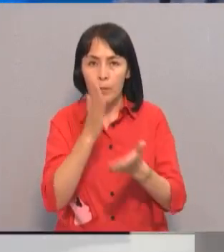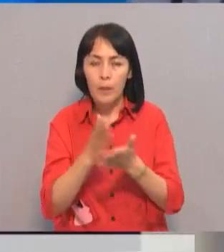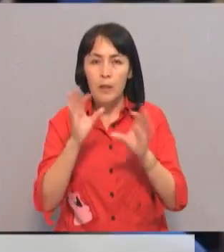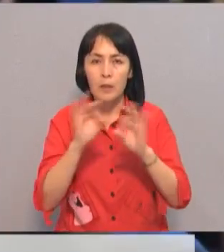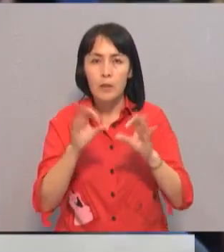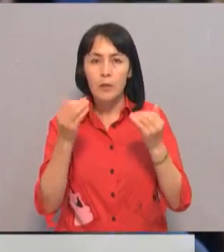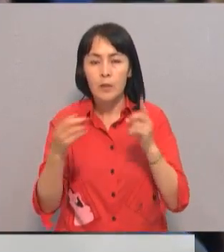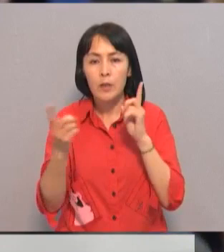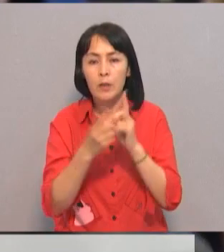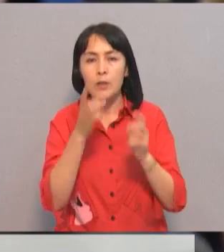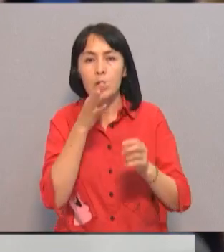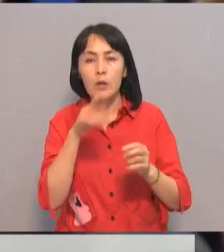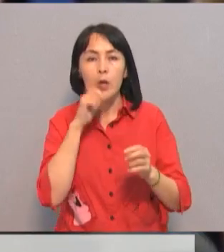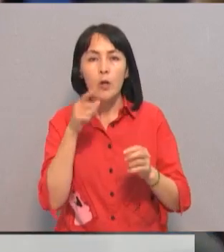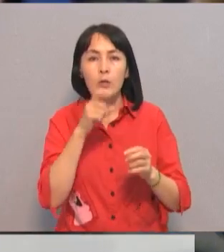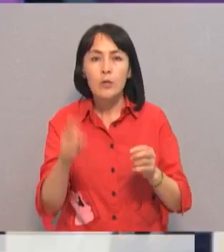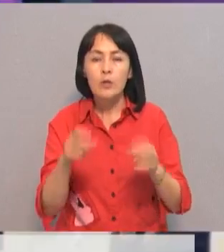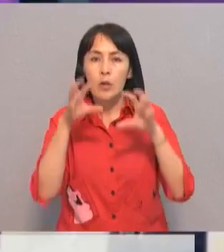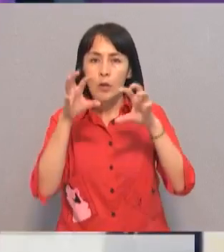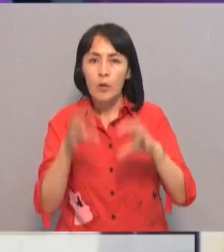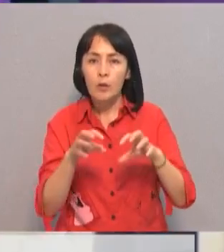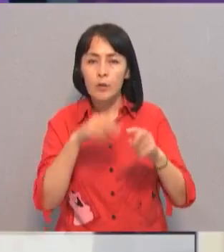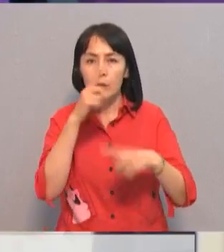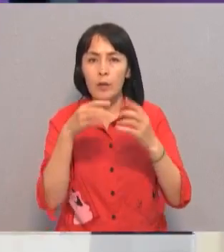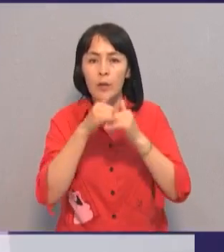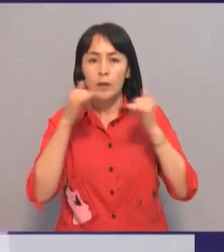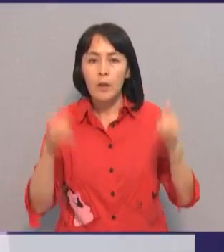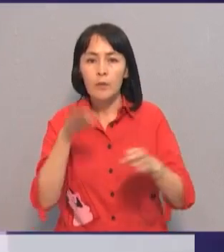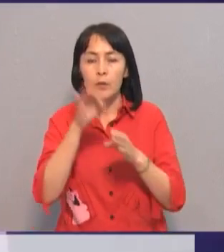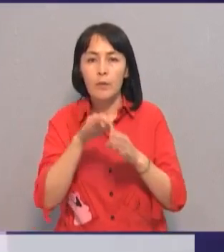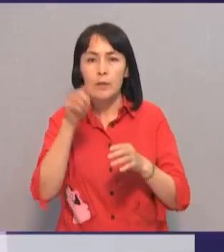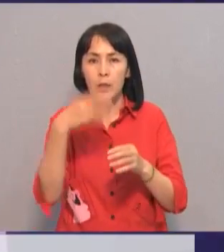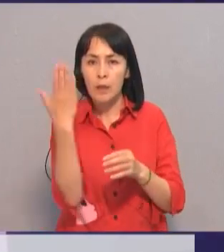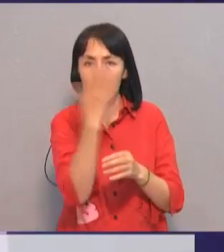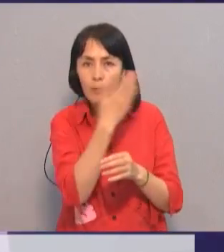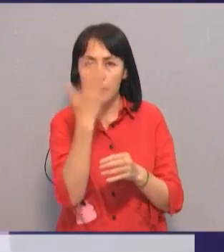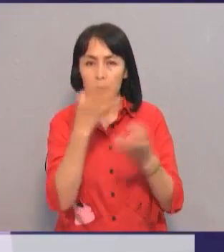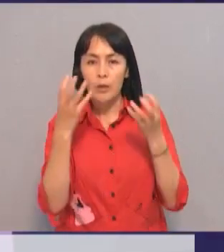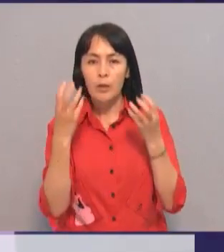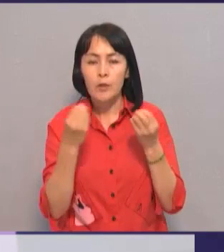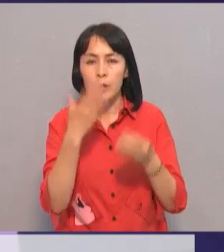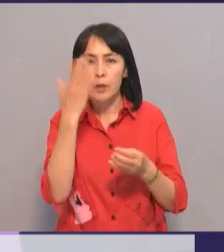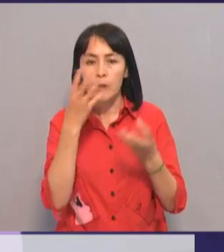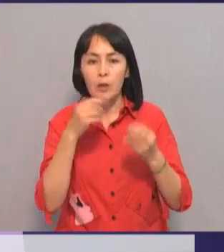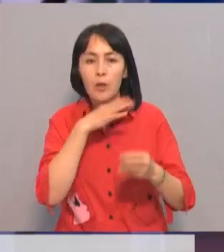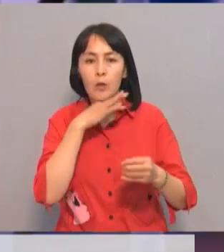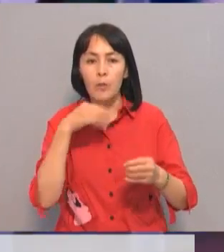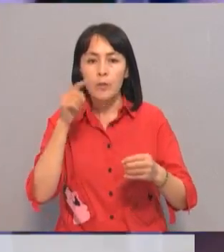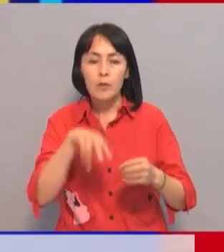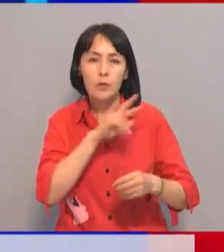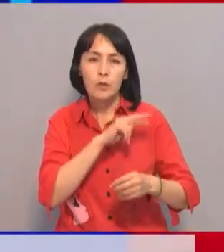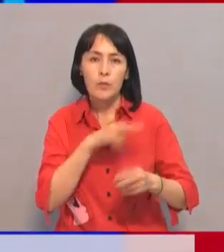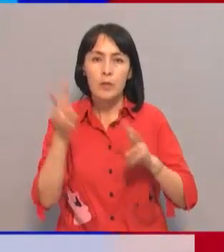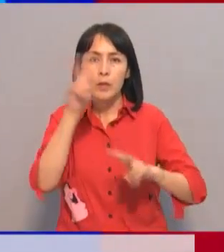түсіндерді. Кезесу барысында студенттердің құқықтық салаттылығын артыру мақсатында арная бейнер оліктер және кинологиялық қызмет орталығының